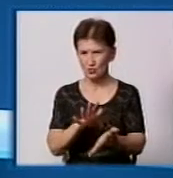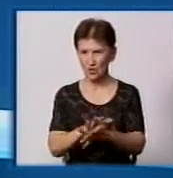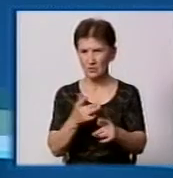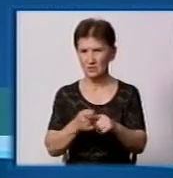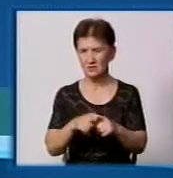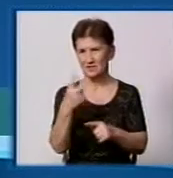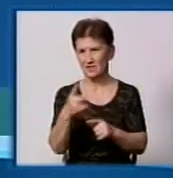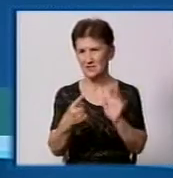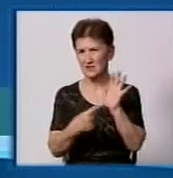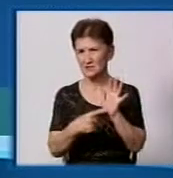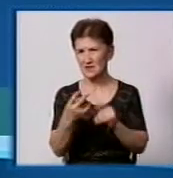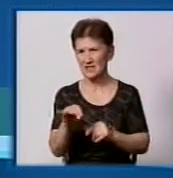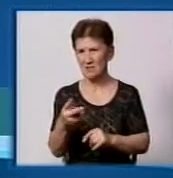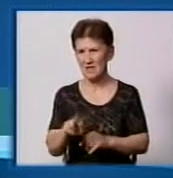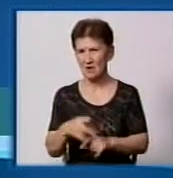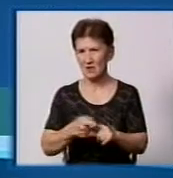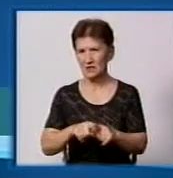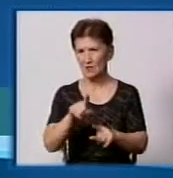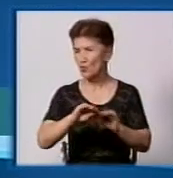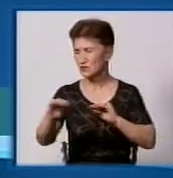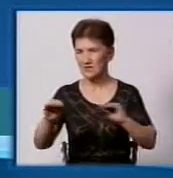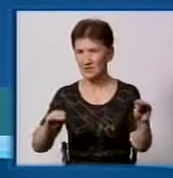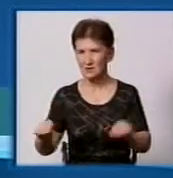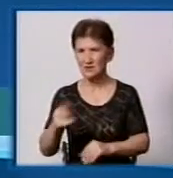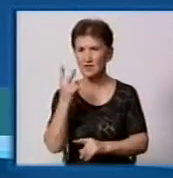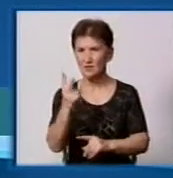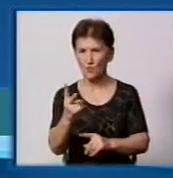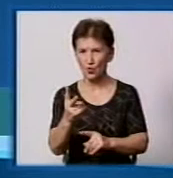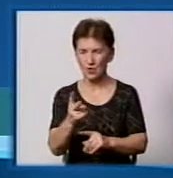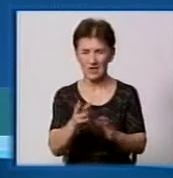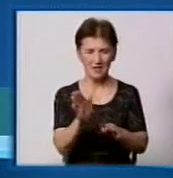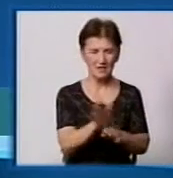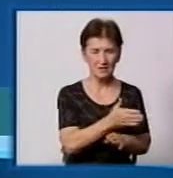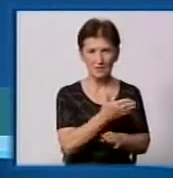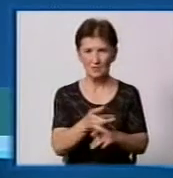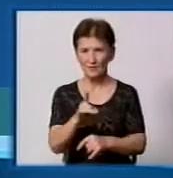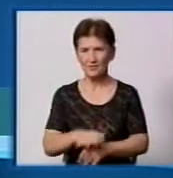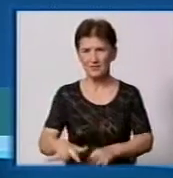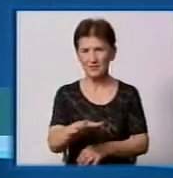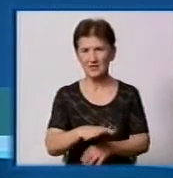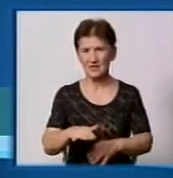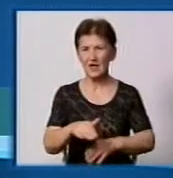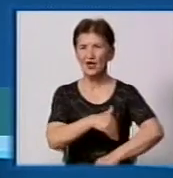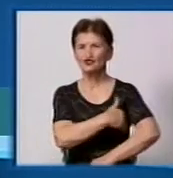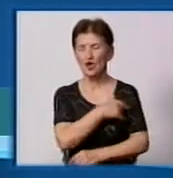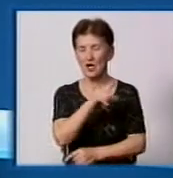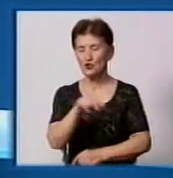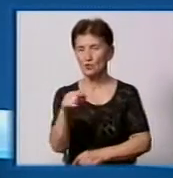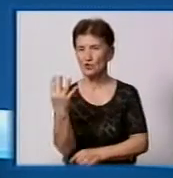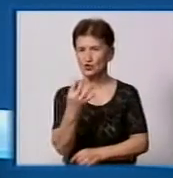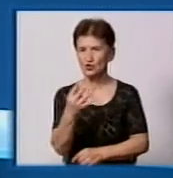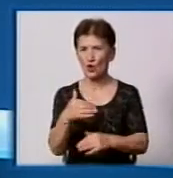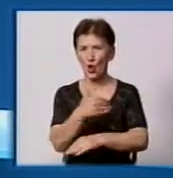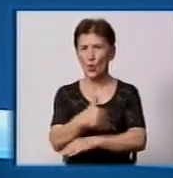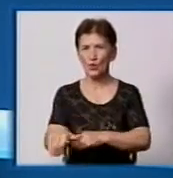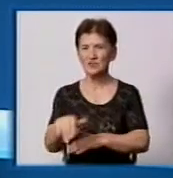Спеціалісти ТОВ «Екостайл» встановили контейнери двокомпонентного збору відходів на території Ж-4 біля житлового будинку на вулиці Жадова,